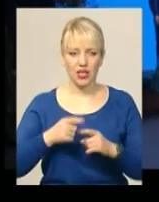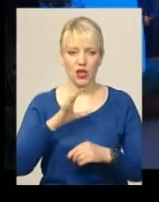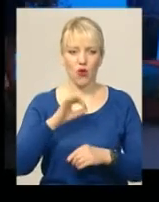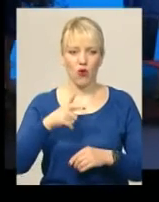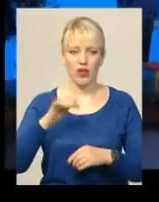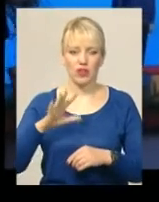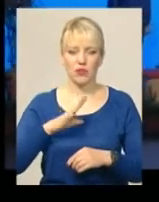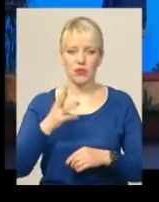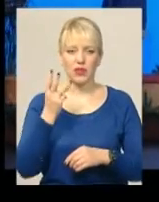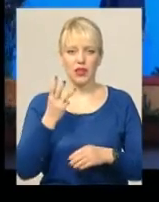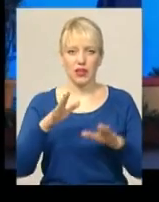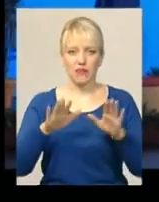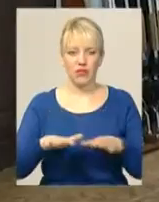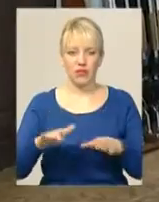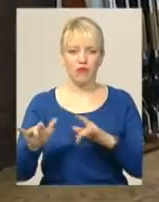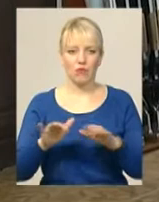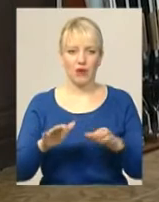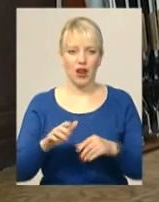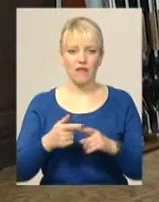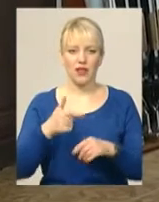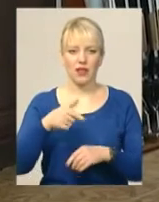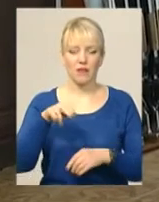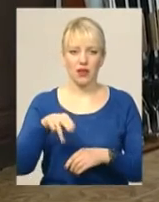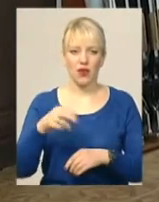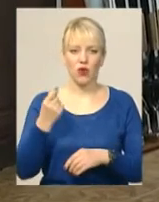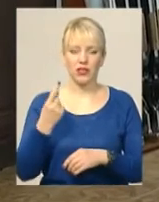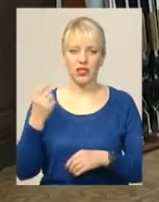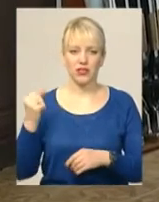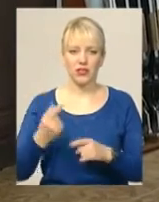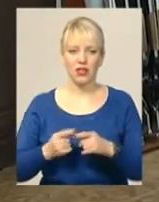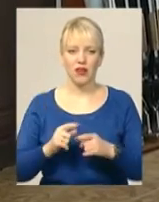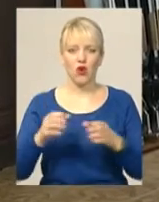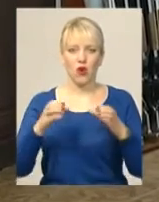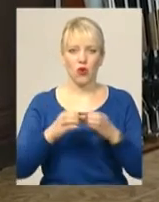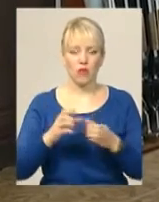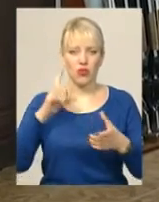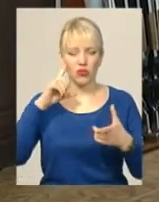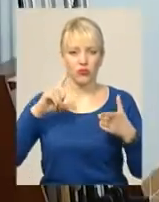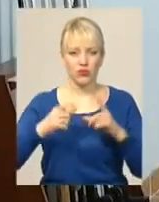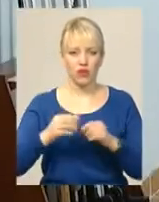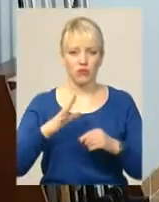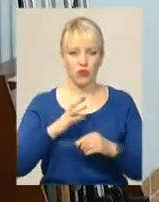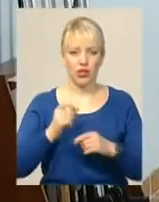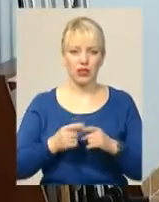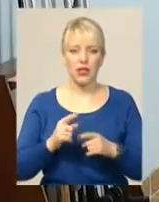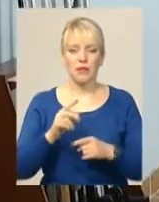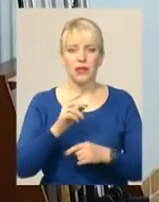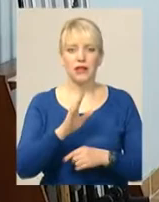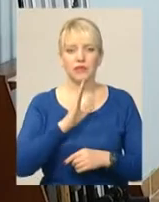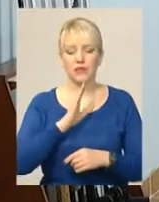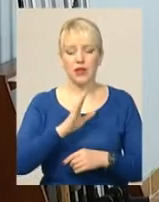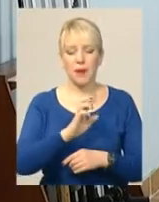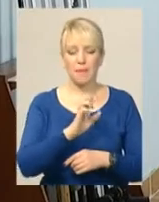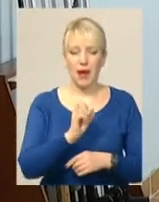третє місце в вправі ГП-11А. У командному заліку вона стала там другою, як і в вправі ГП-12. Як і Денис Баблюк, Христина